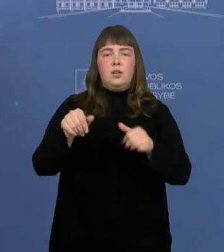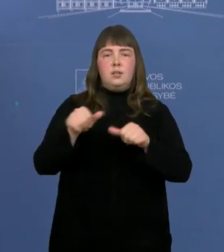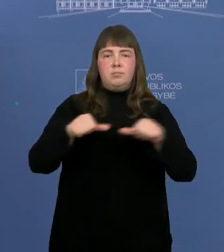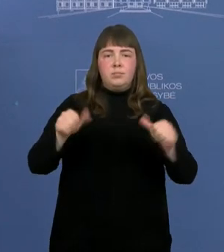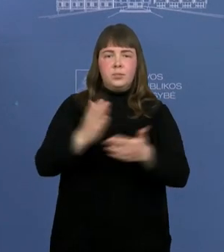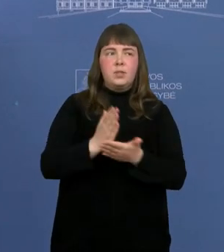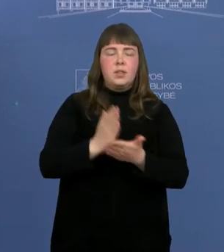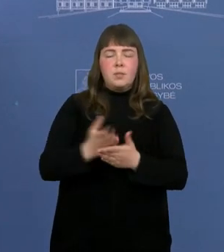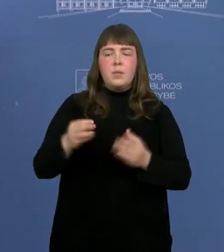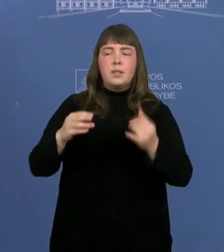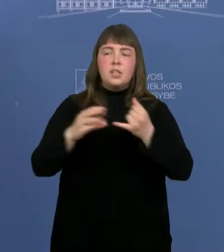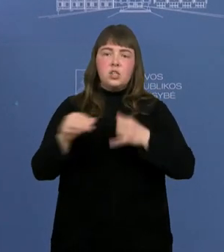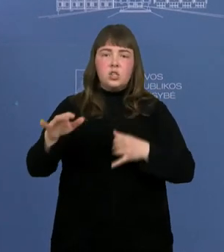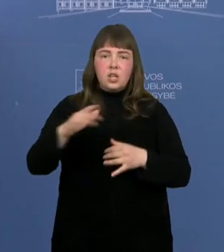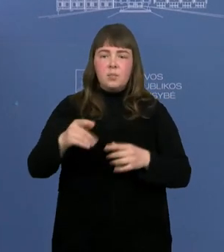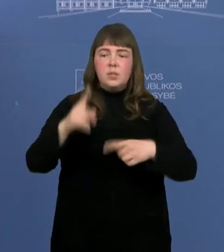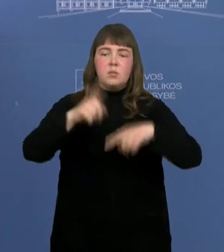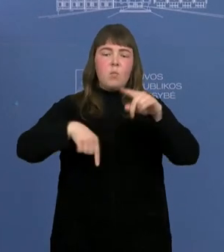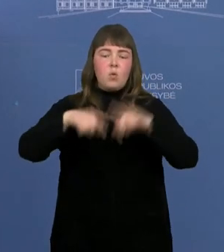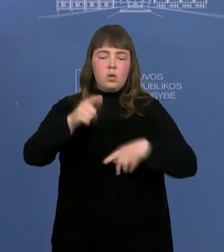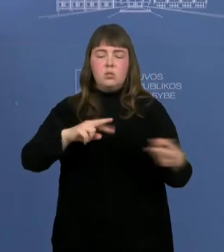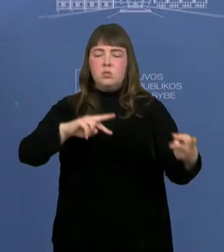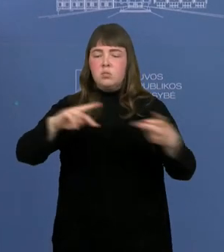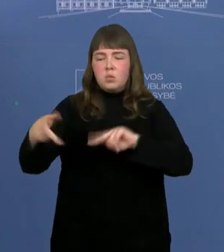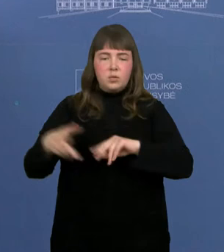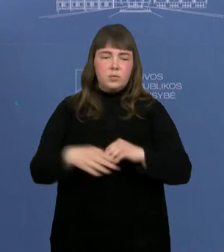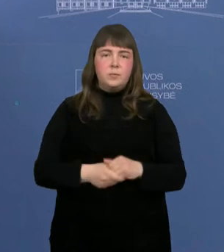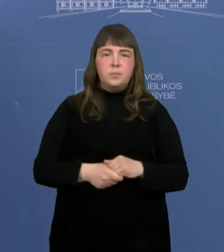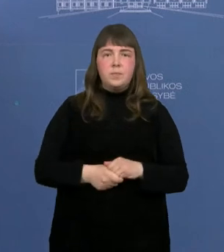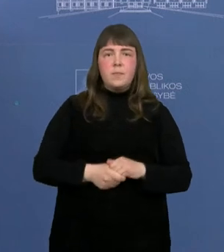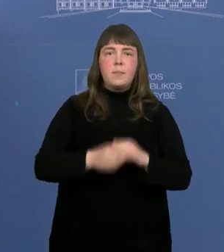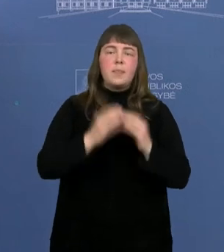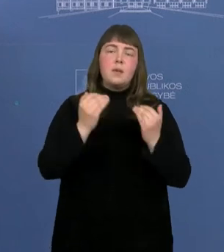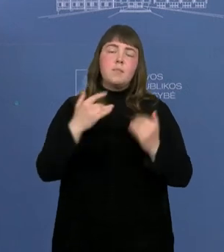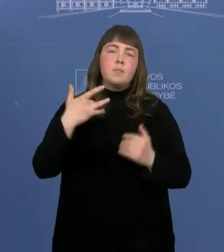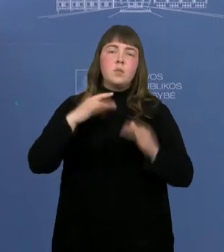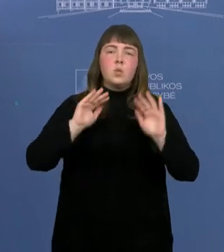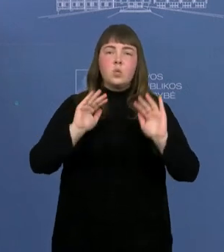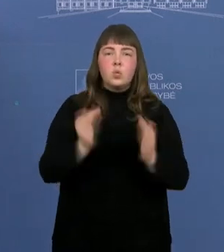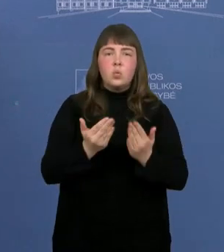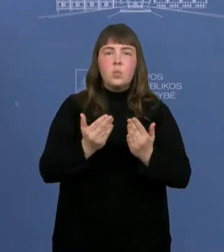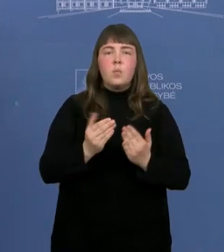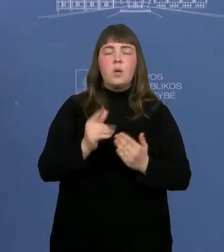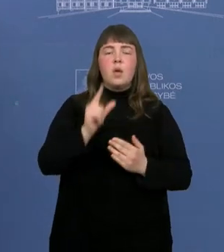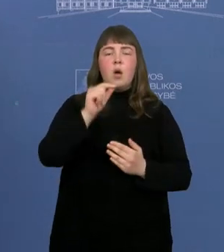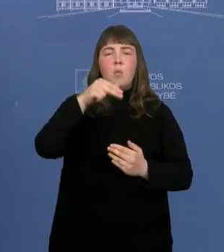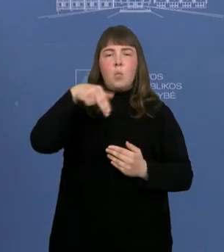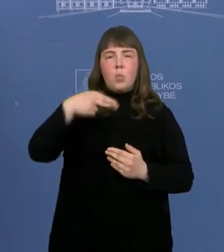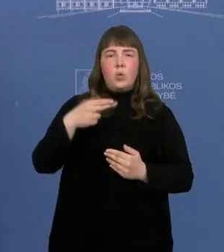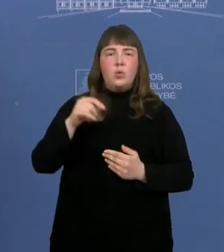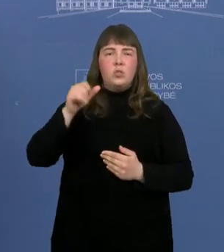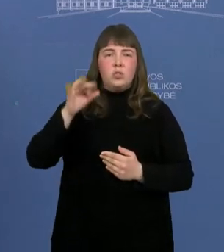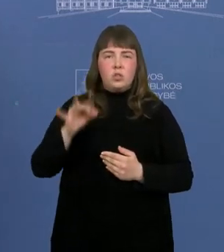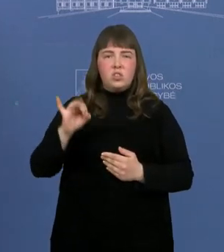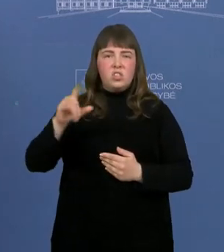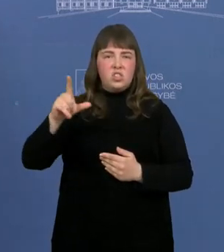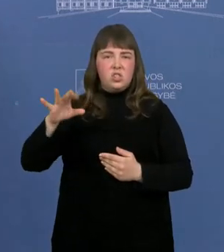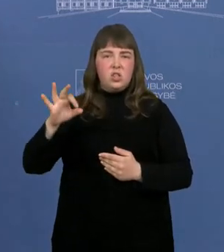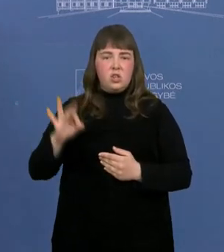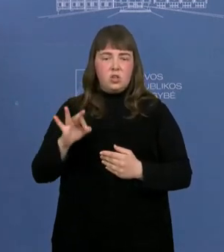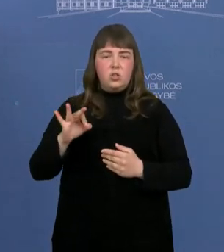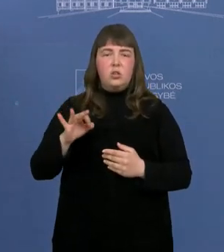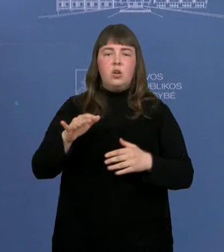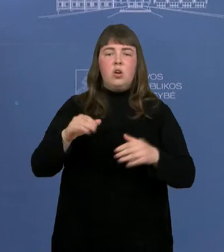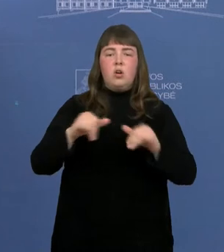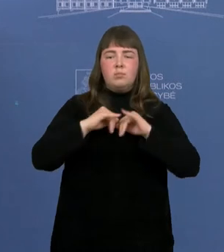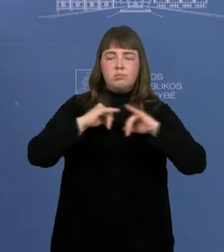žemės politikos potičiai. Tai gal šiek tiek trumpai apie punio šilo rezervato plėtra. Visuomenėje šia